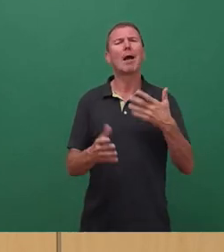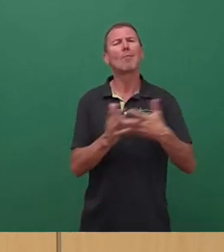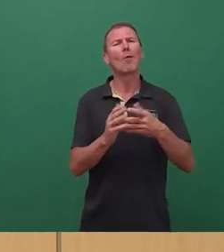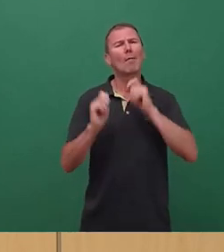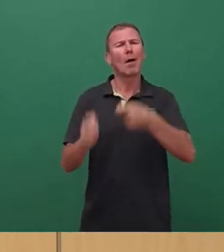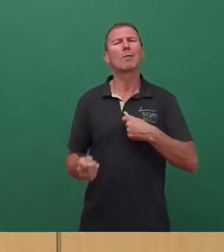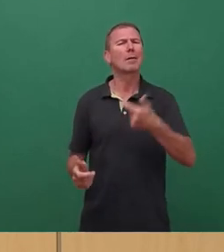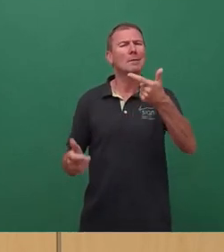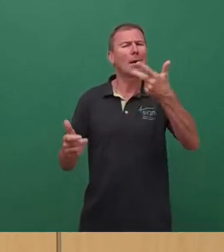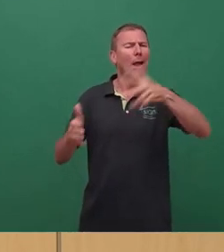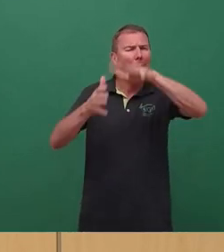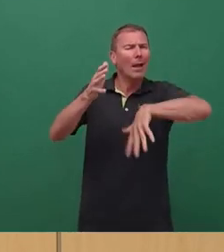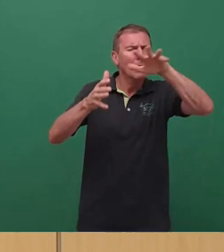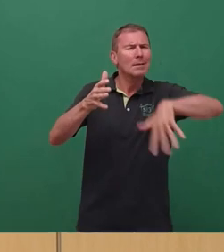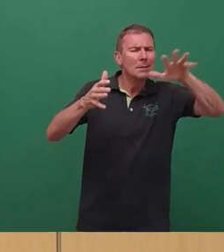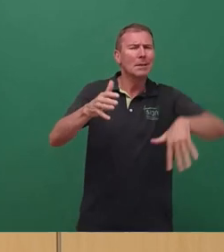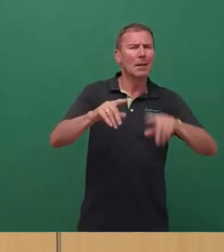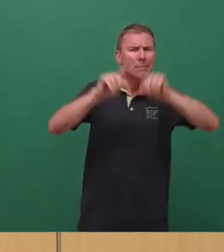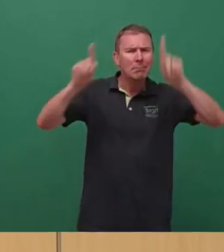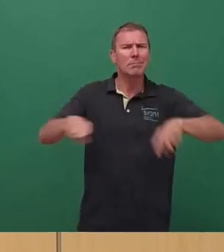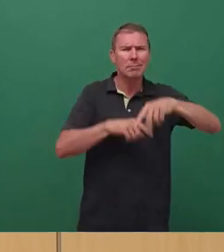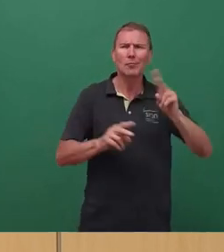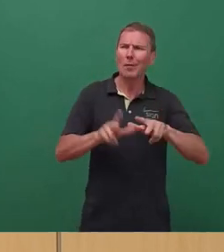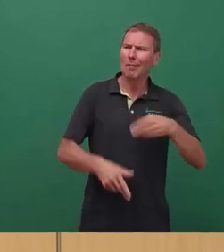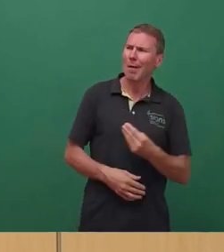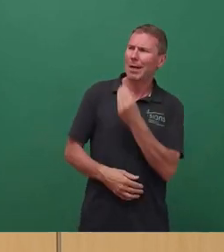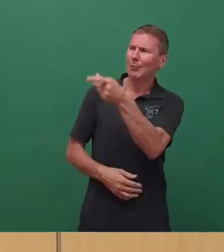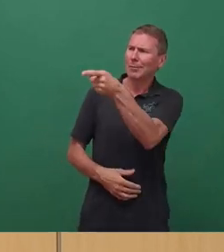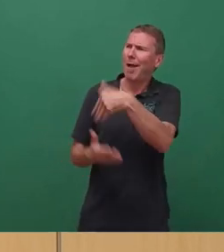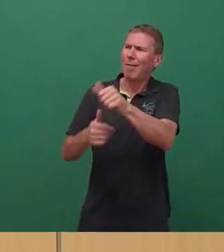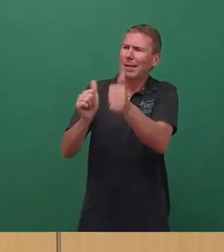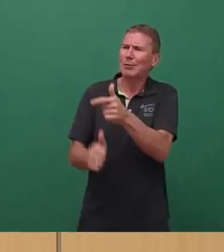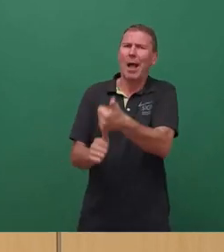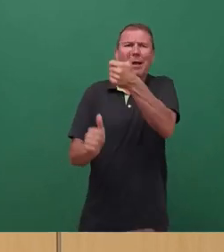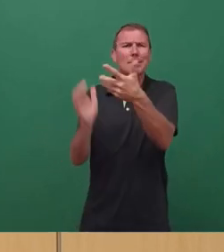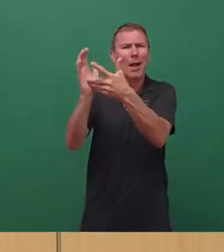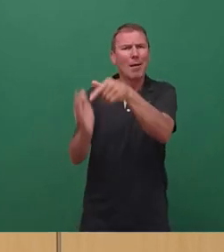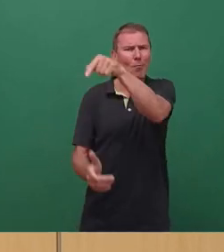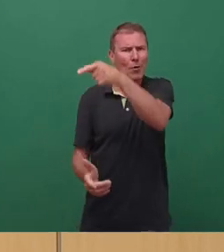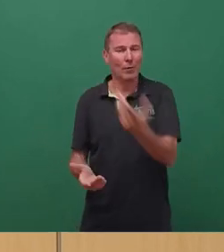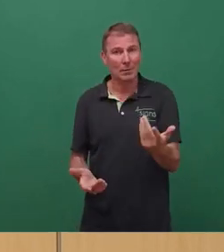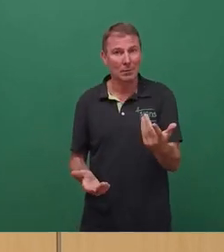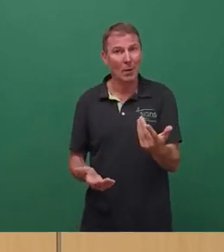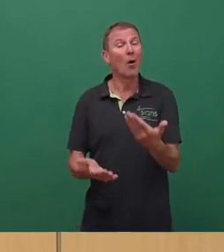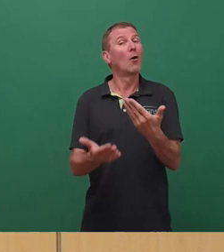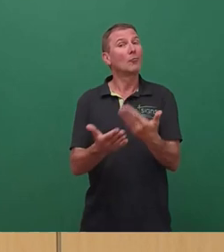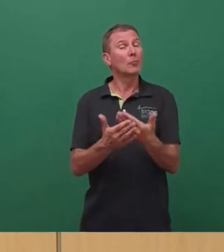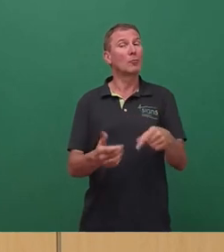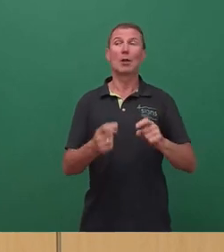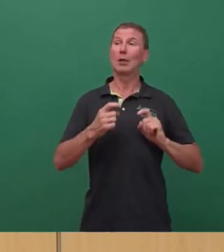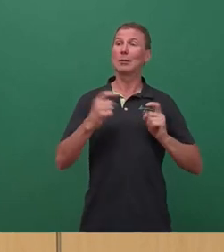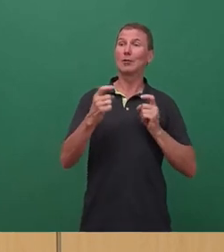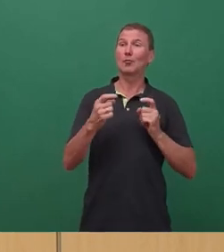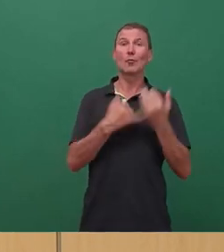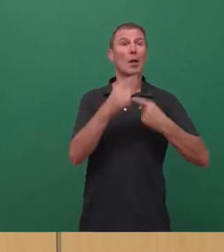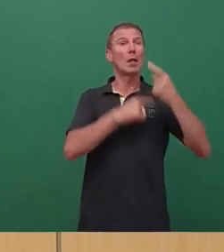beschlossen und der Stadtverwaltung mitgegeben zur weiteren Gestaltung dieses Areals. Und deswegen haben wir die Debatte eben nicht in den letzten